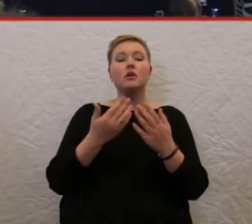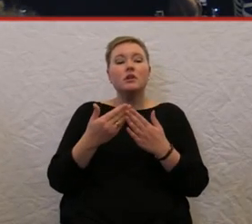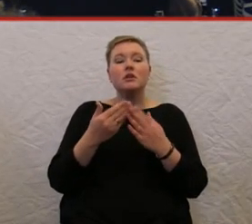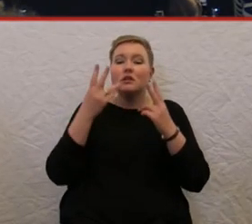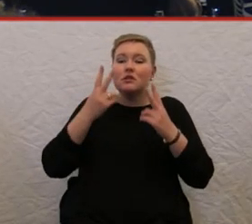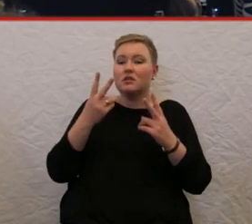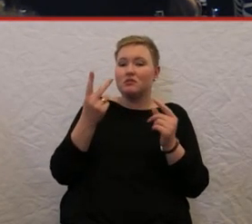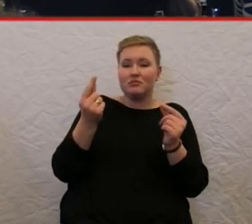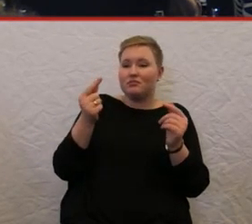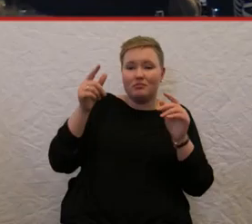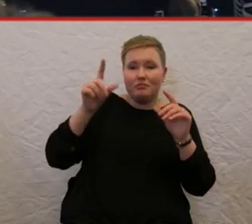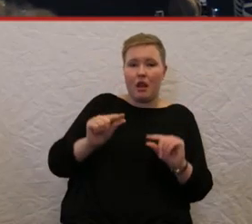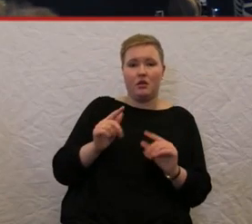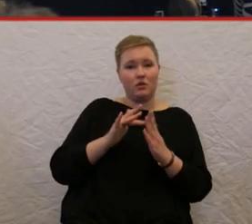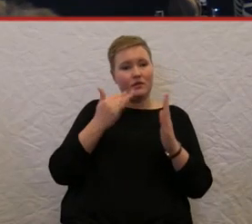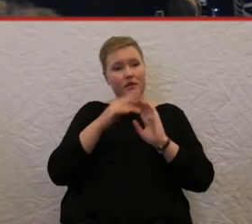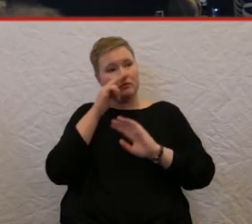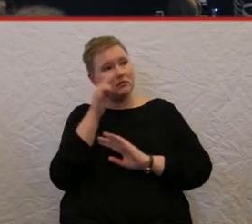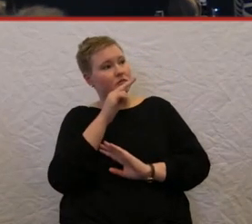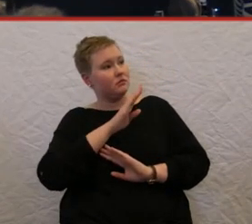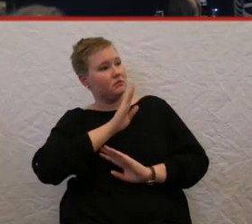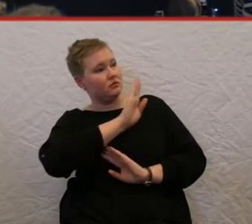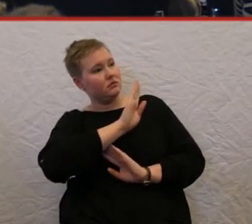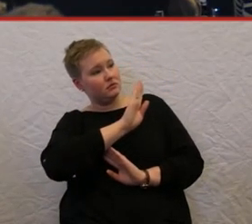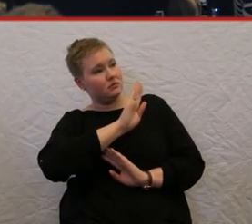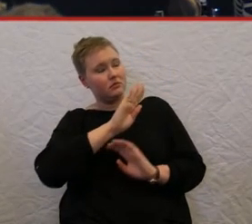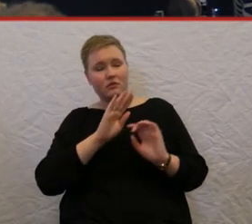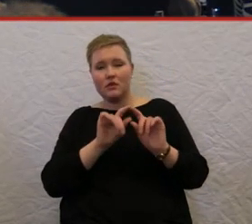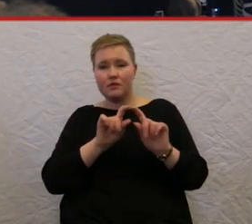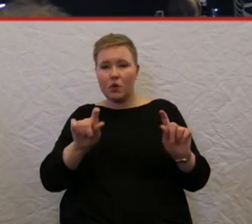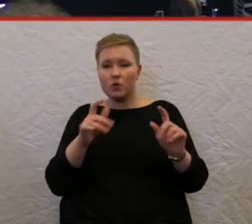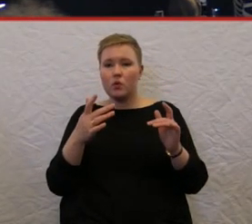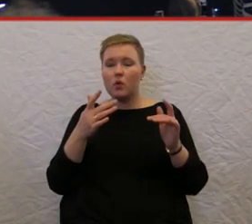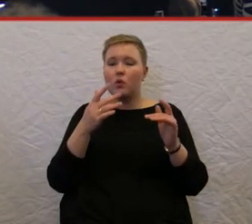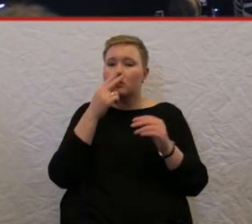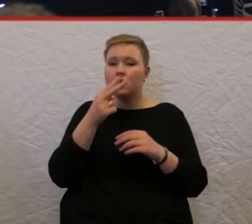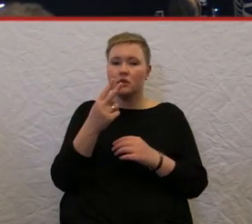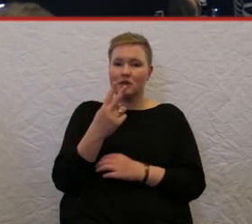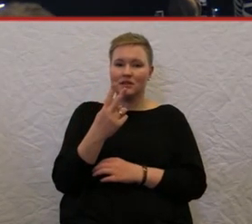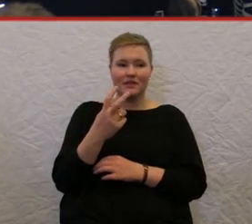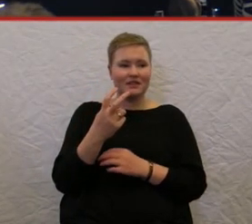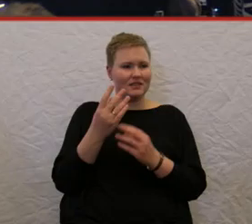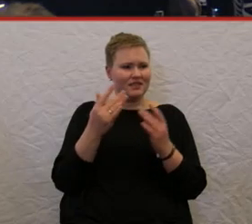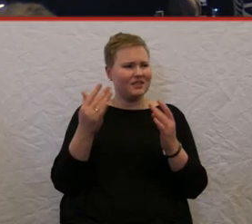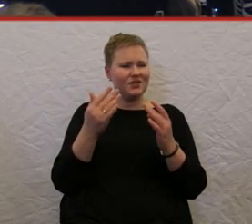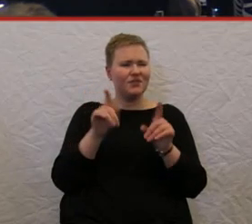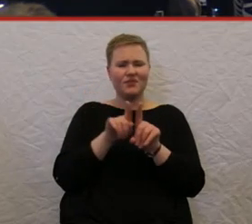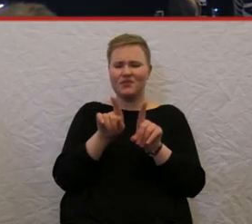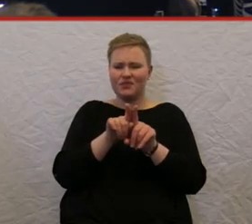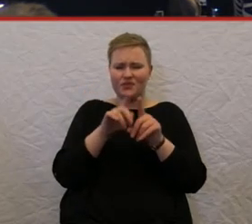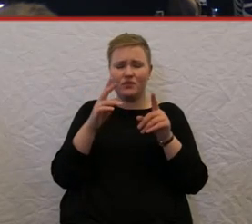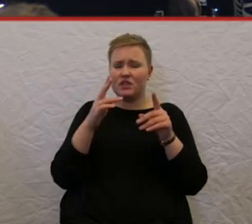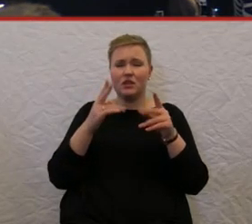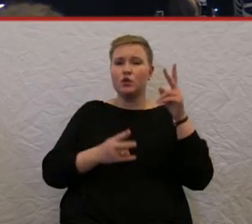preisgünstig, weil wenn ich das gesehen habe auf Ihrem Foto, da diese 20, das sah ja aus wie Justizfahrt, also das